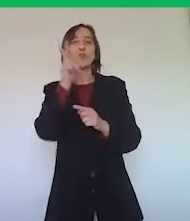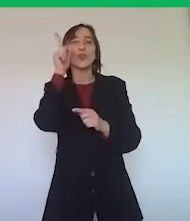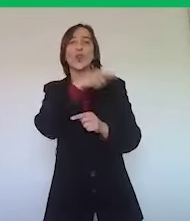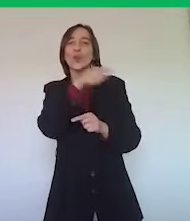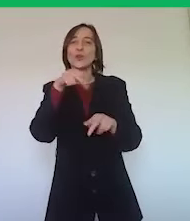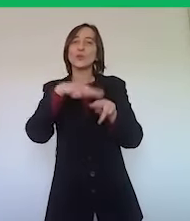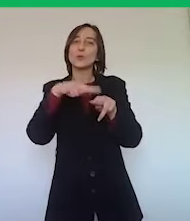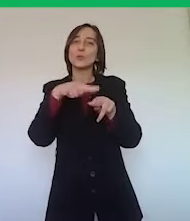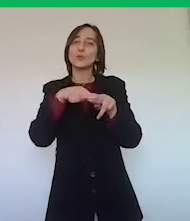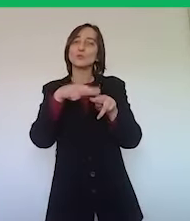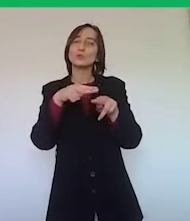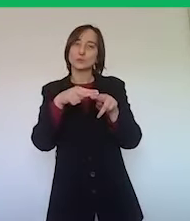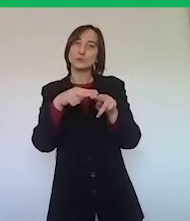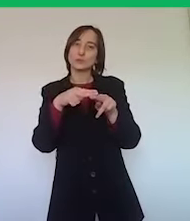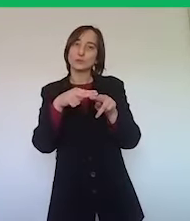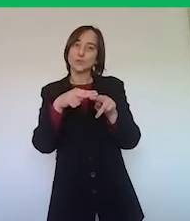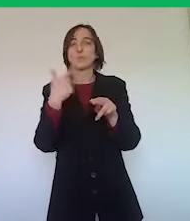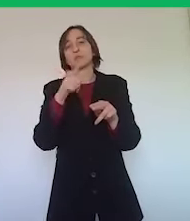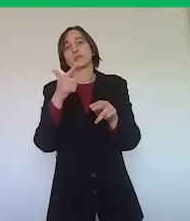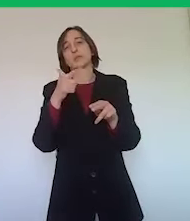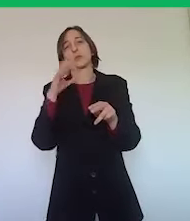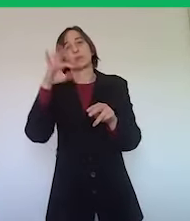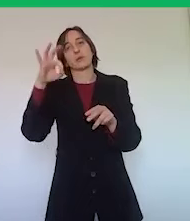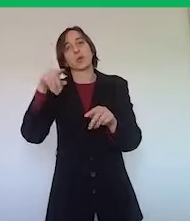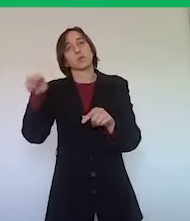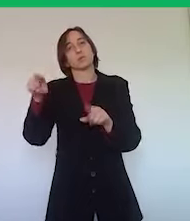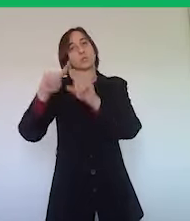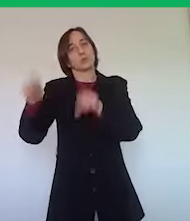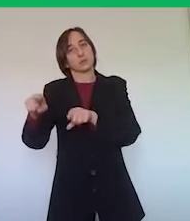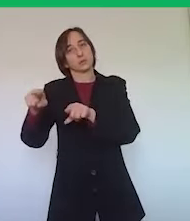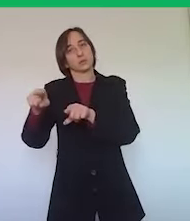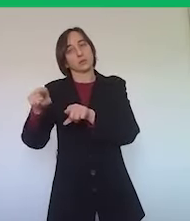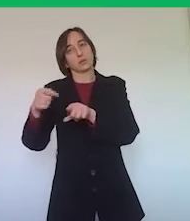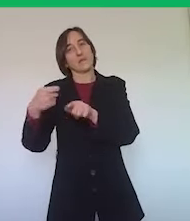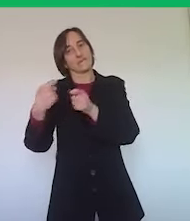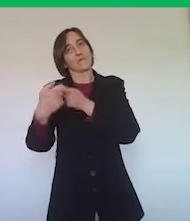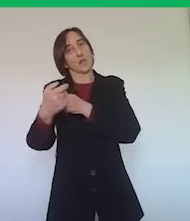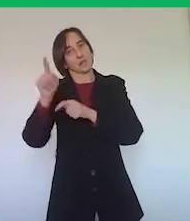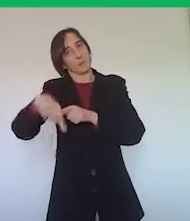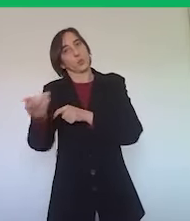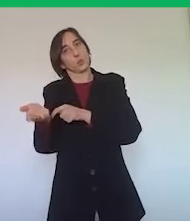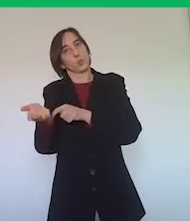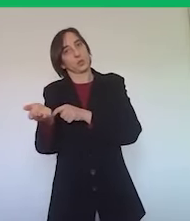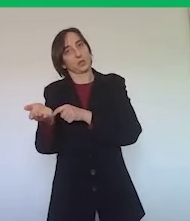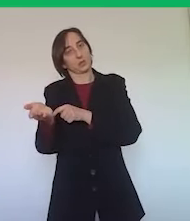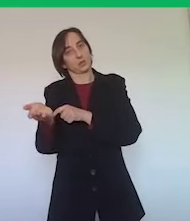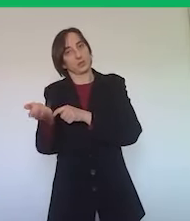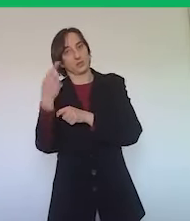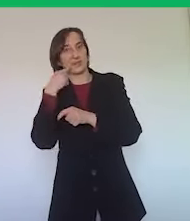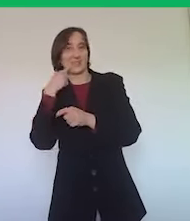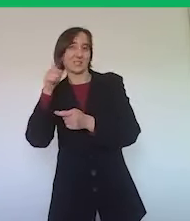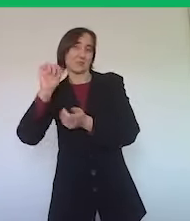prodotti che sono a volte venduti come attività non principale, ma come attività